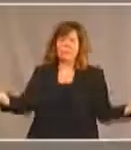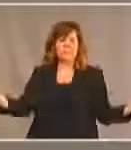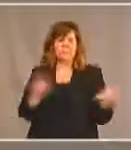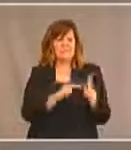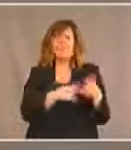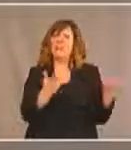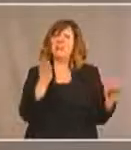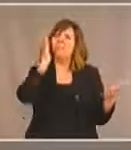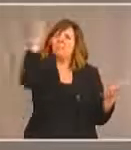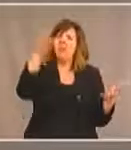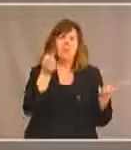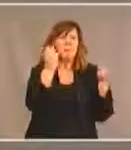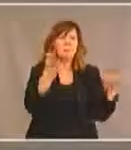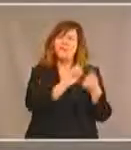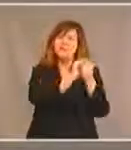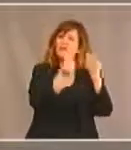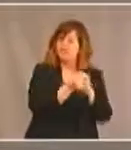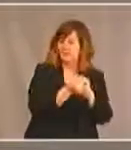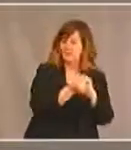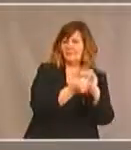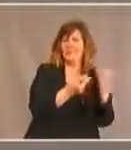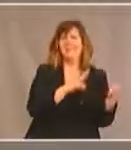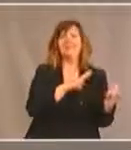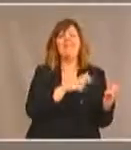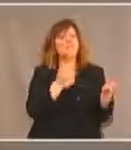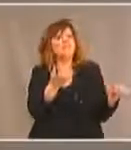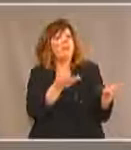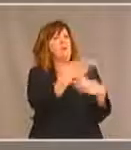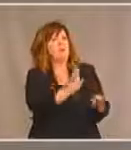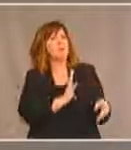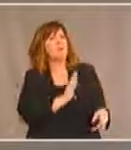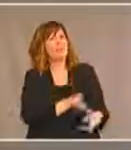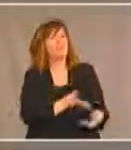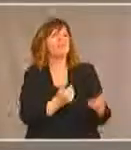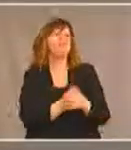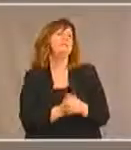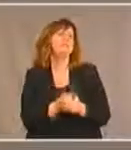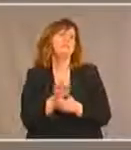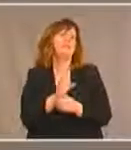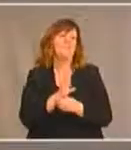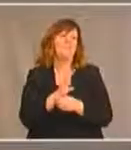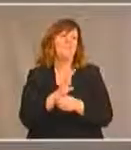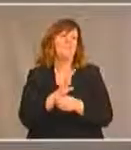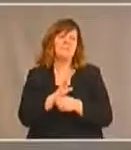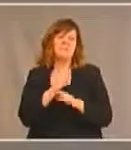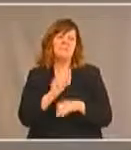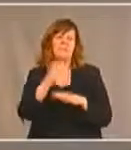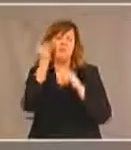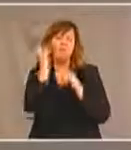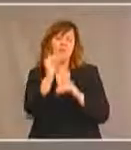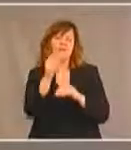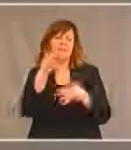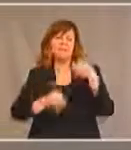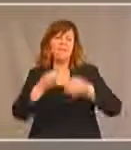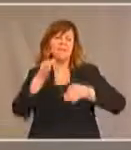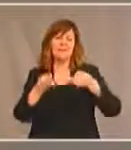changement qui s'imposera plus tard. Les autochtones ayant des handicaps ont des protections juridiques grâce à certains mécanismes